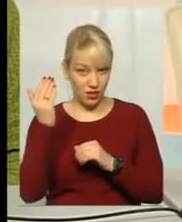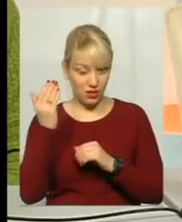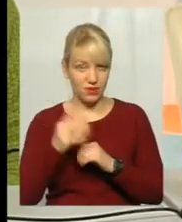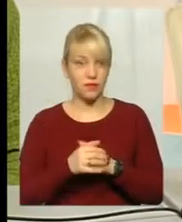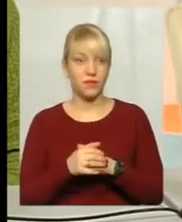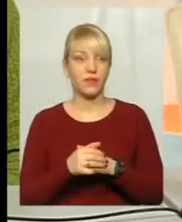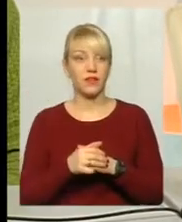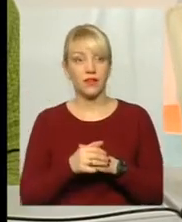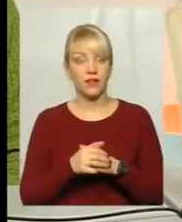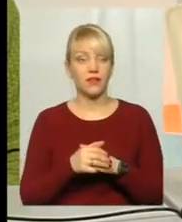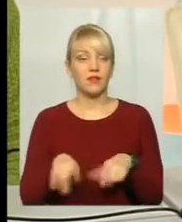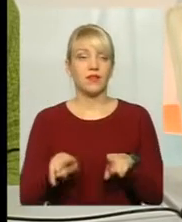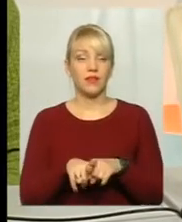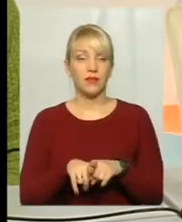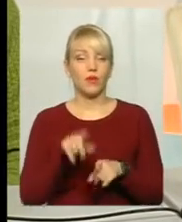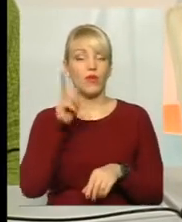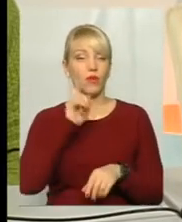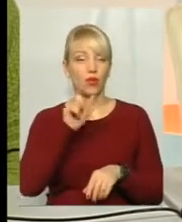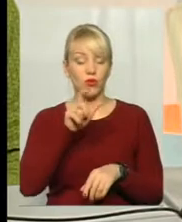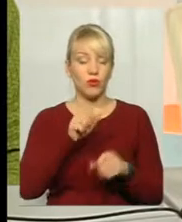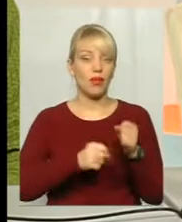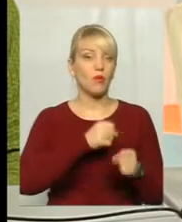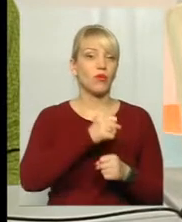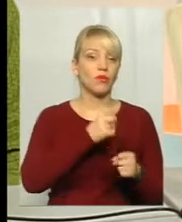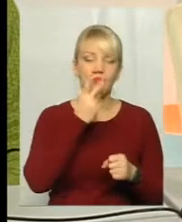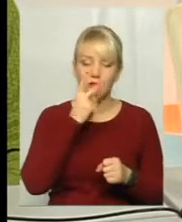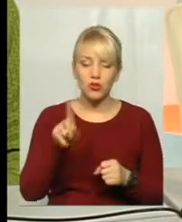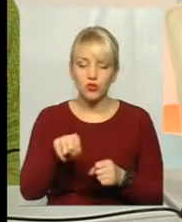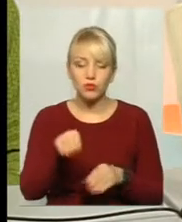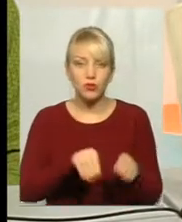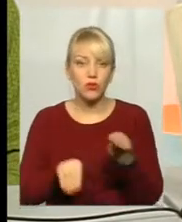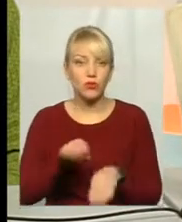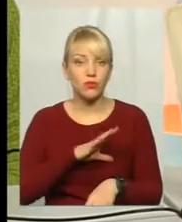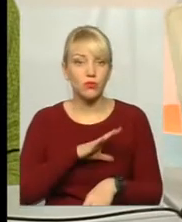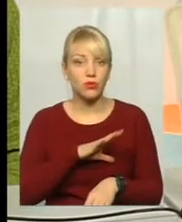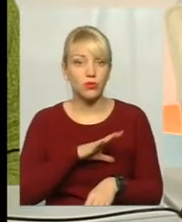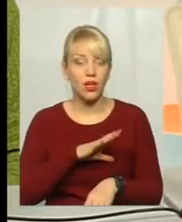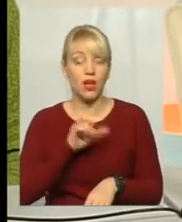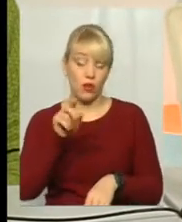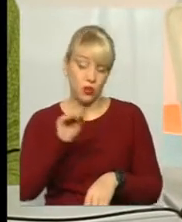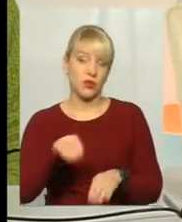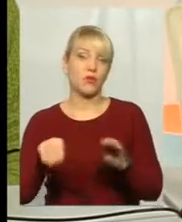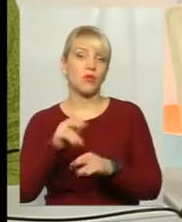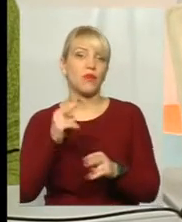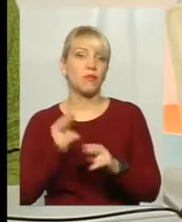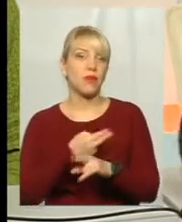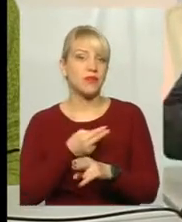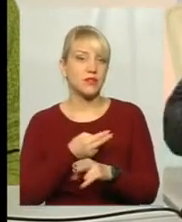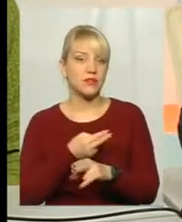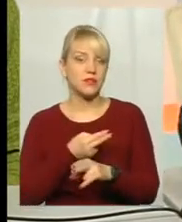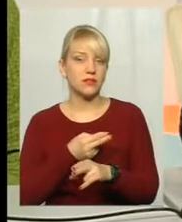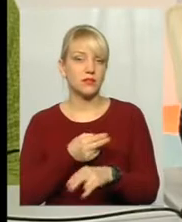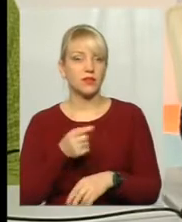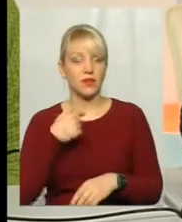як таким випадком, людина побігла, не побачила, що вони там пакували, як. І її запакували без цього, я більше впевнена.